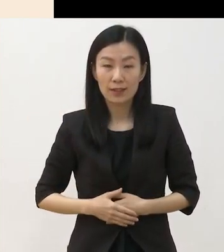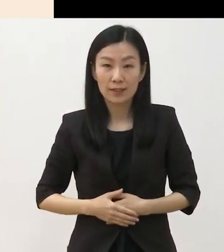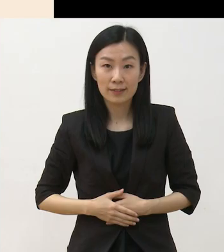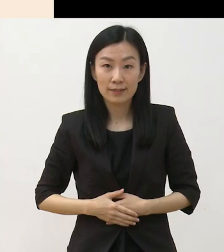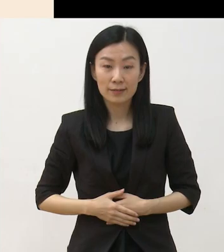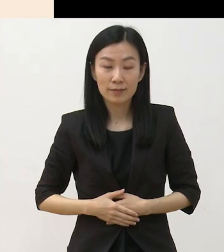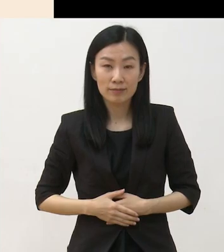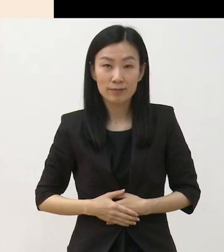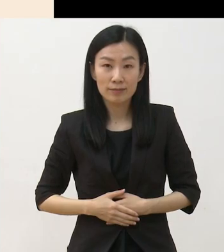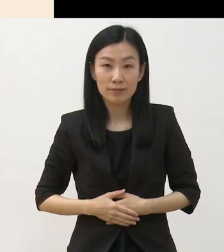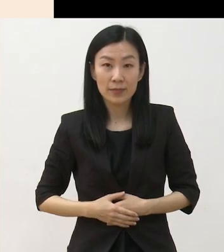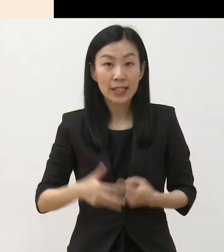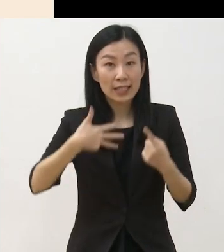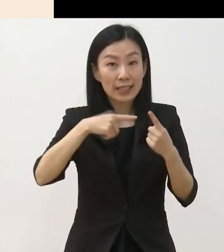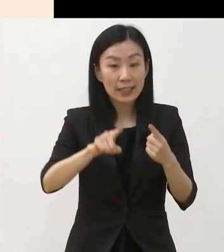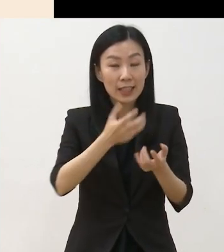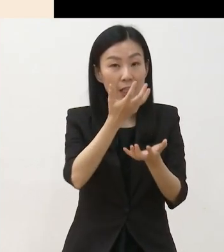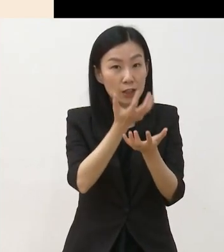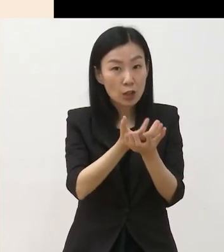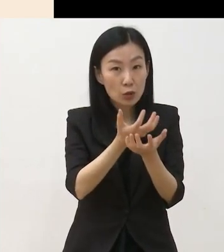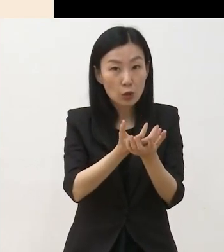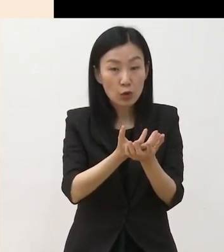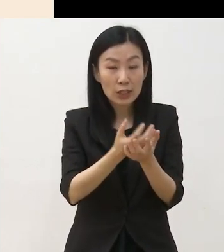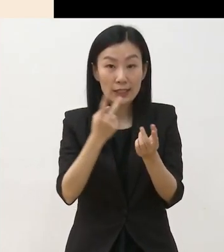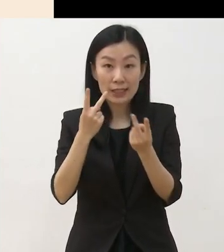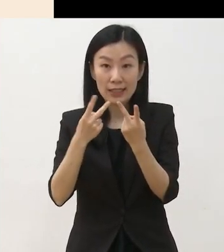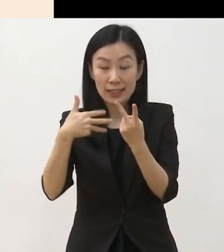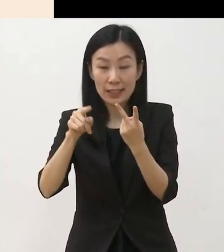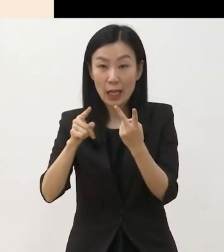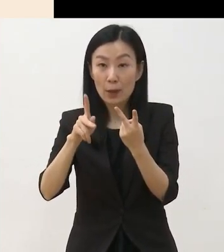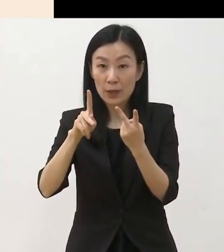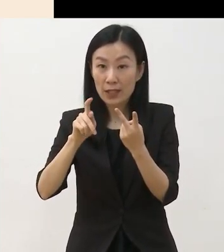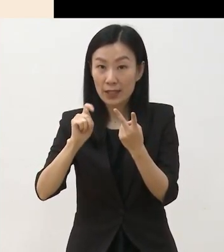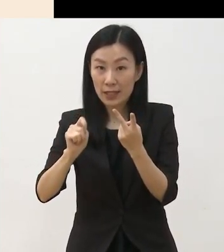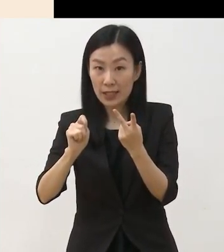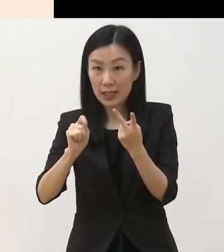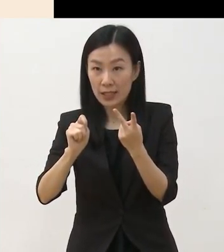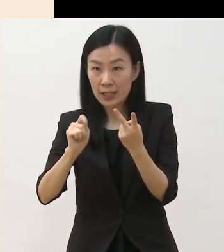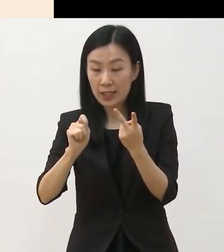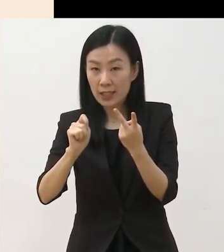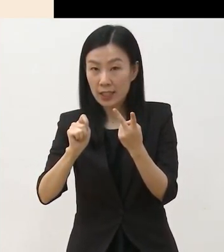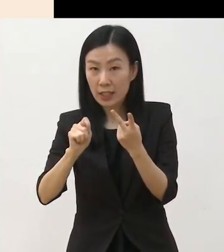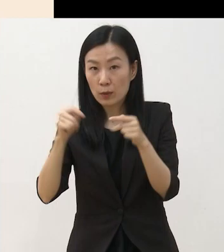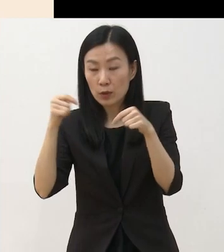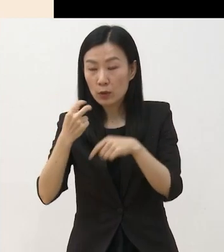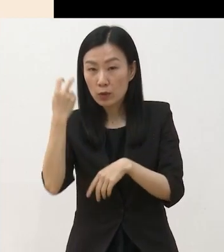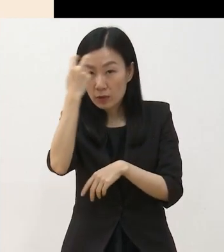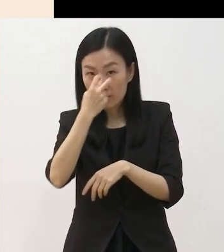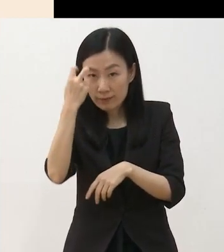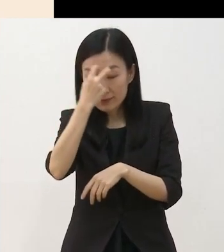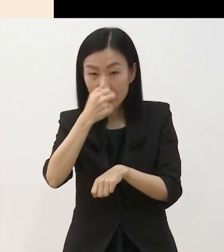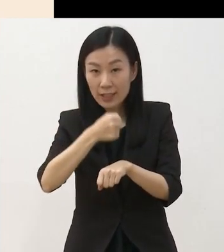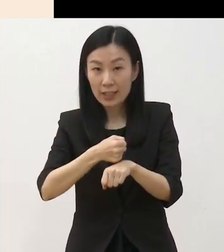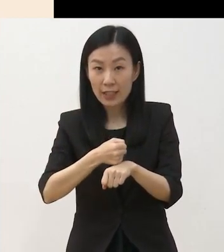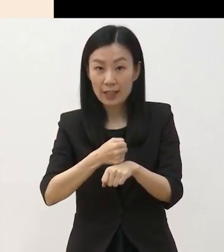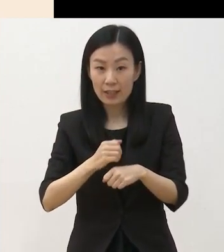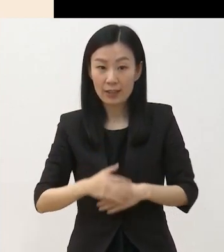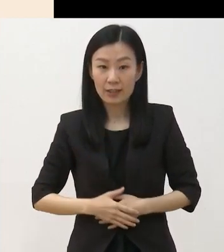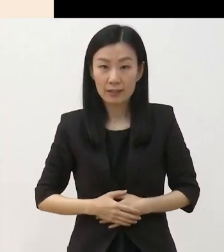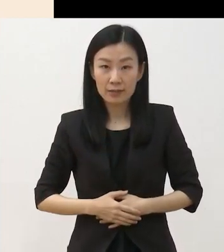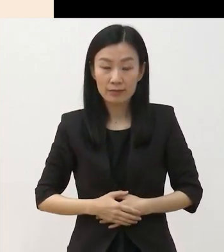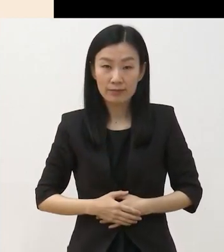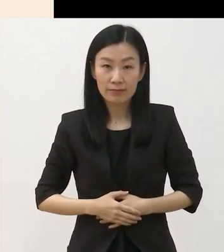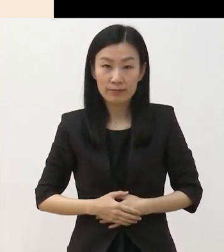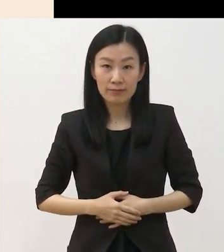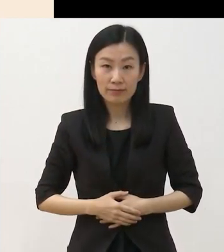1차 서류, 2차 PT 및 인터뷰 심의로 운영을 해왔는데요 실효종을 고려해서